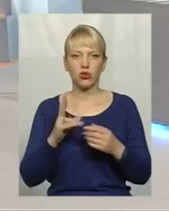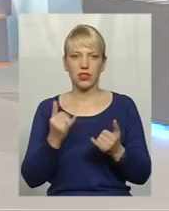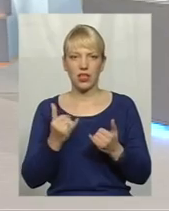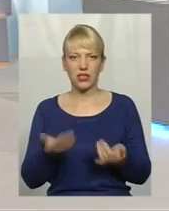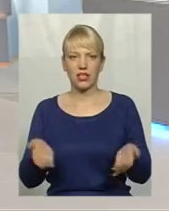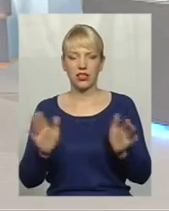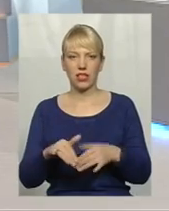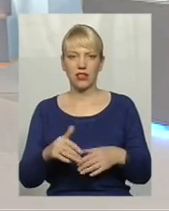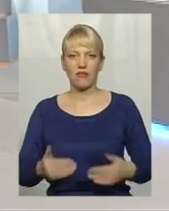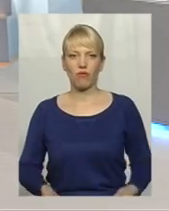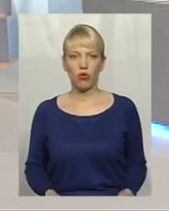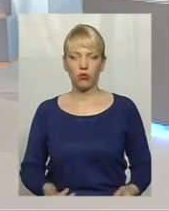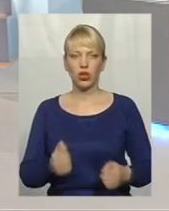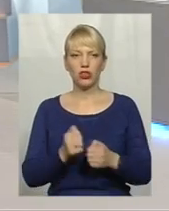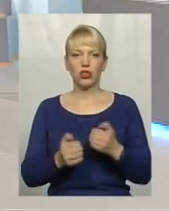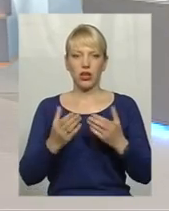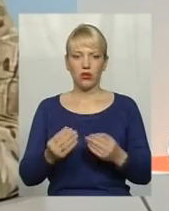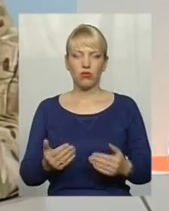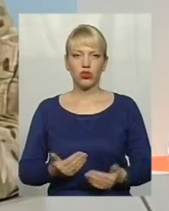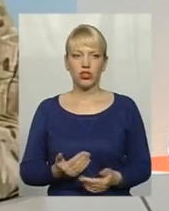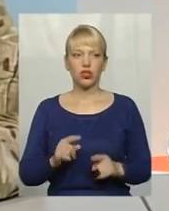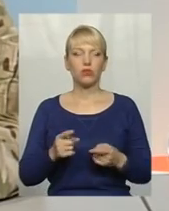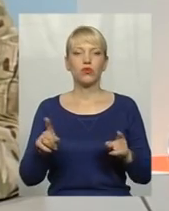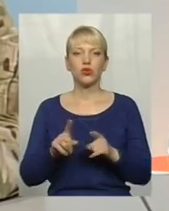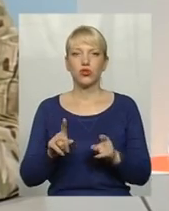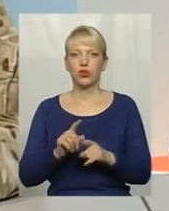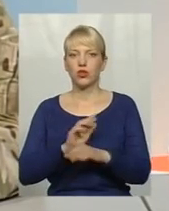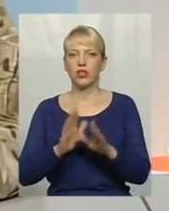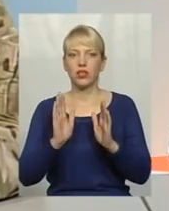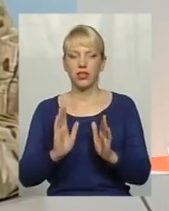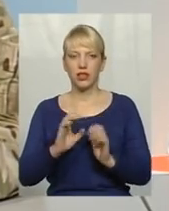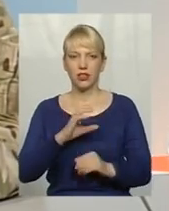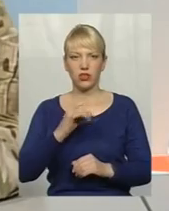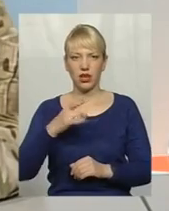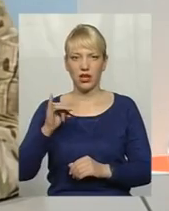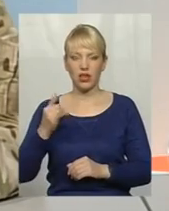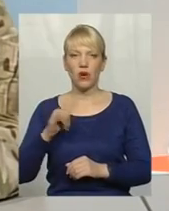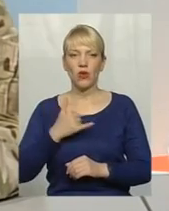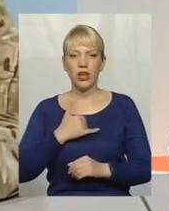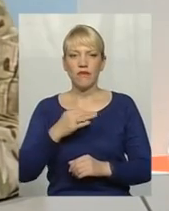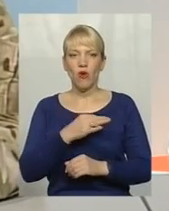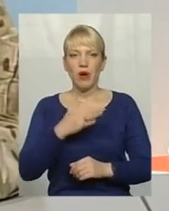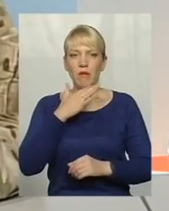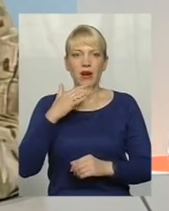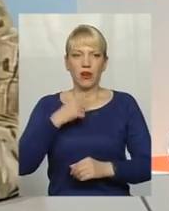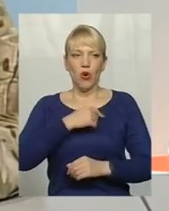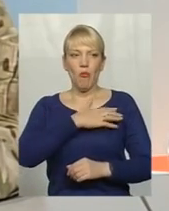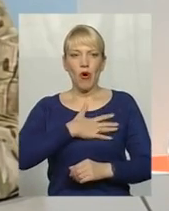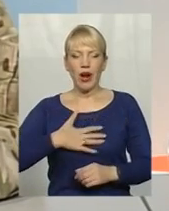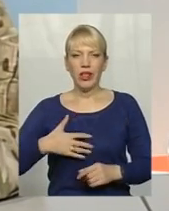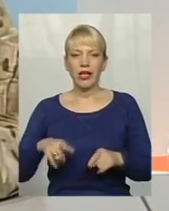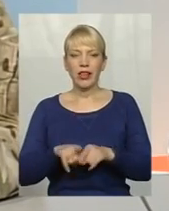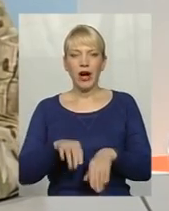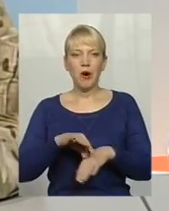в побуті, в щоденному житті. Тому що не тільки Сергій, звичайно, в нас в області так багато поранених, і так